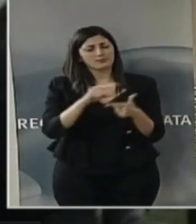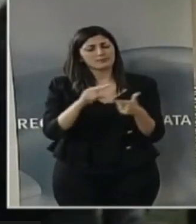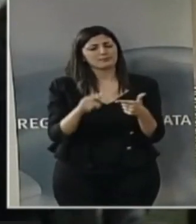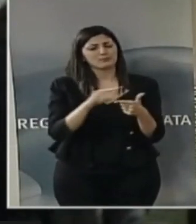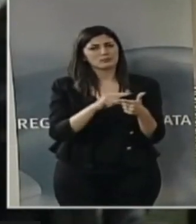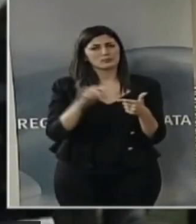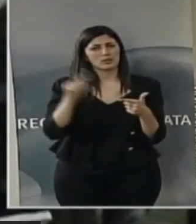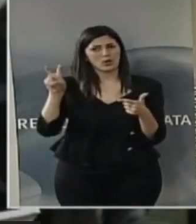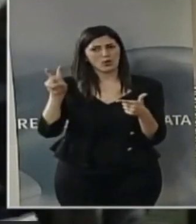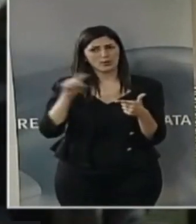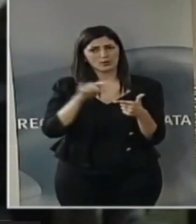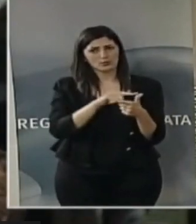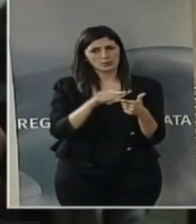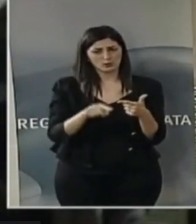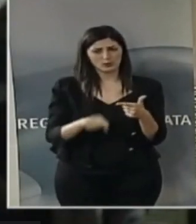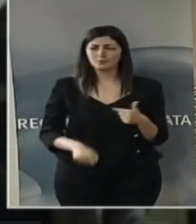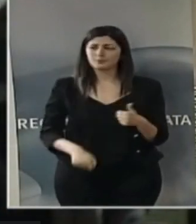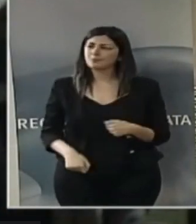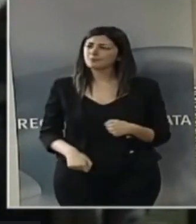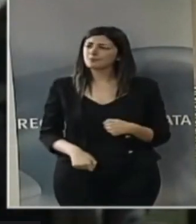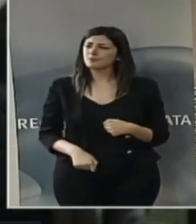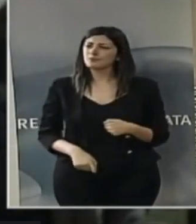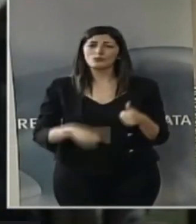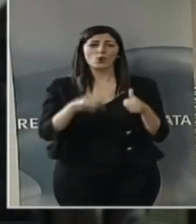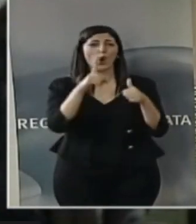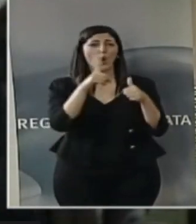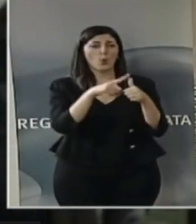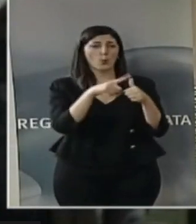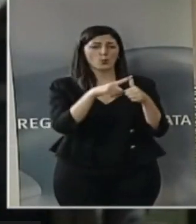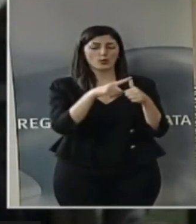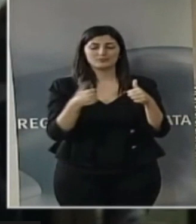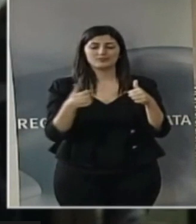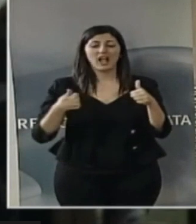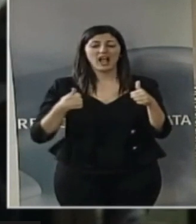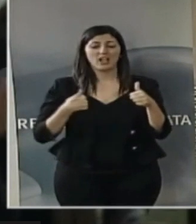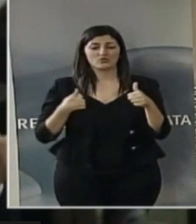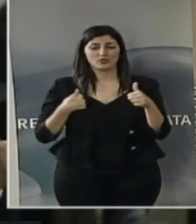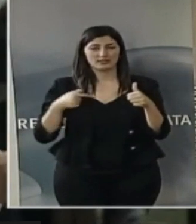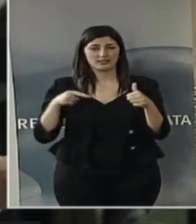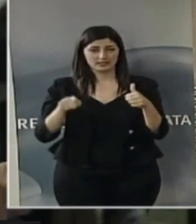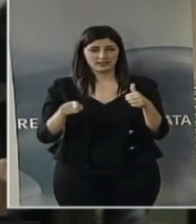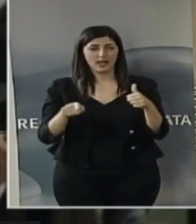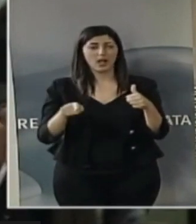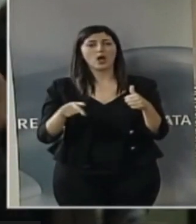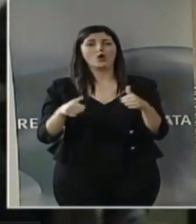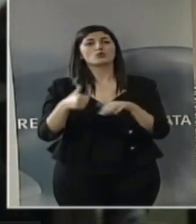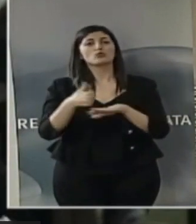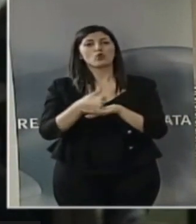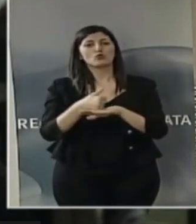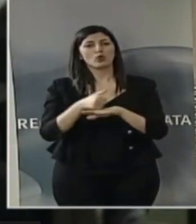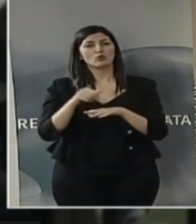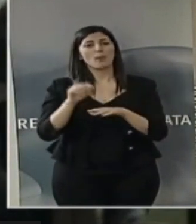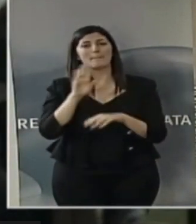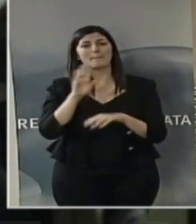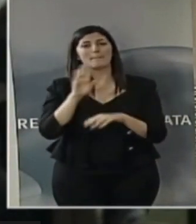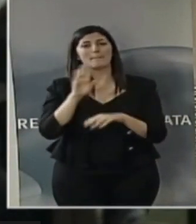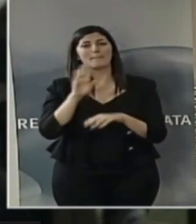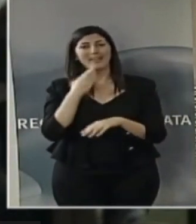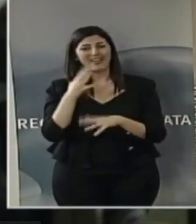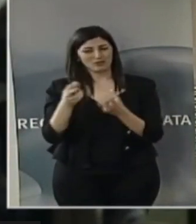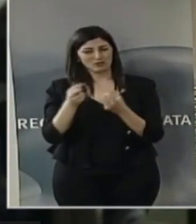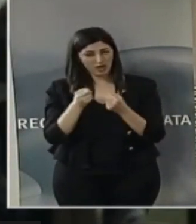lo dico all'assessore. Uno perché l'agenzia possa diventare un soggetto beneficiario, così come soggetto